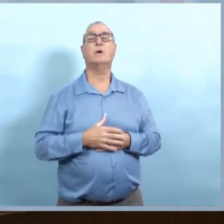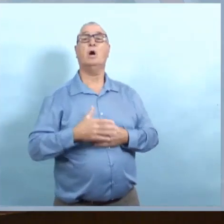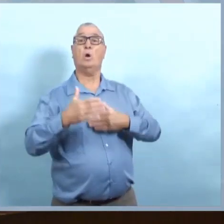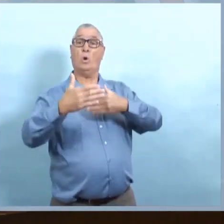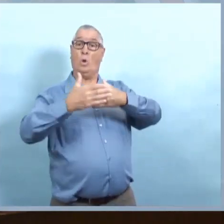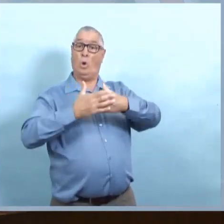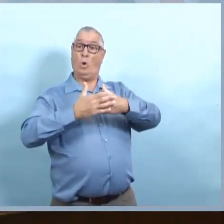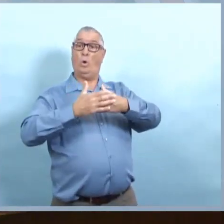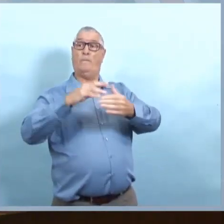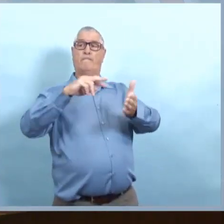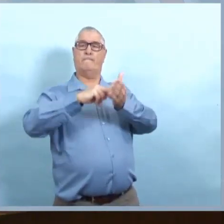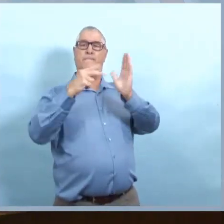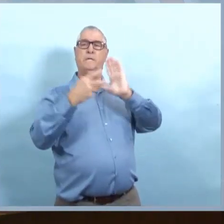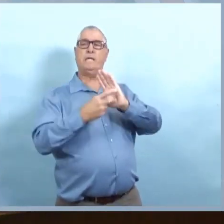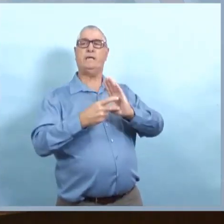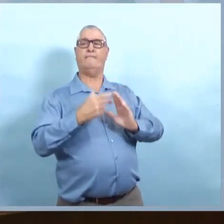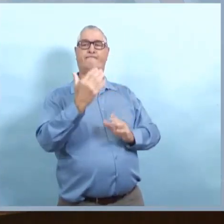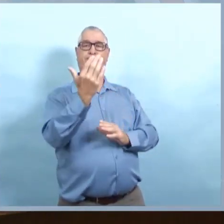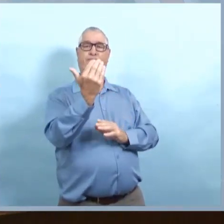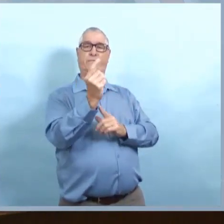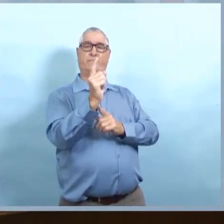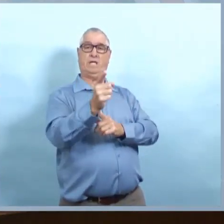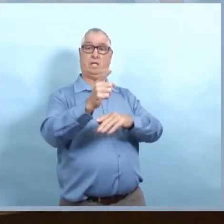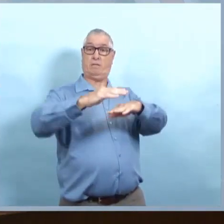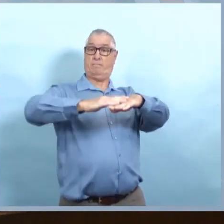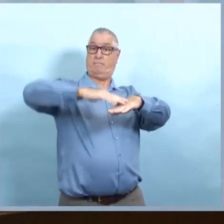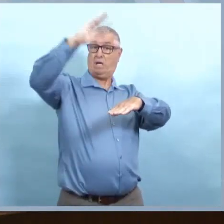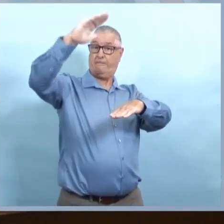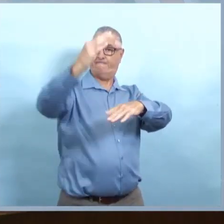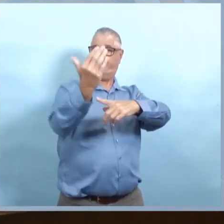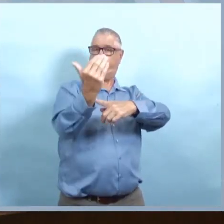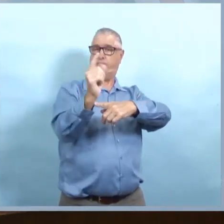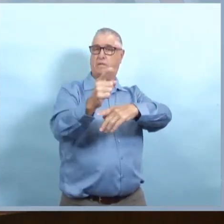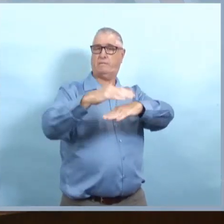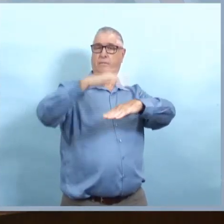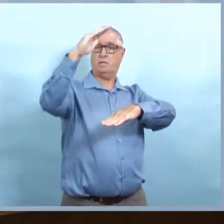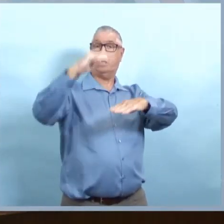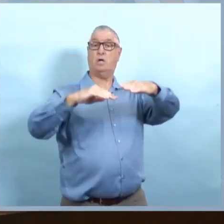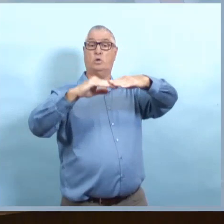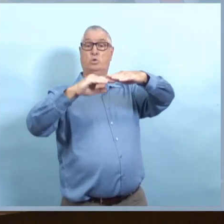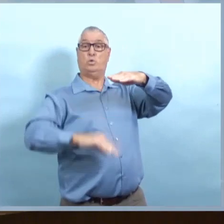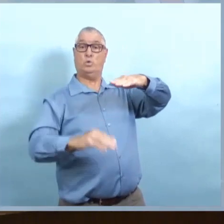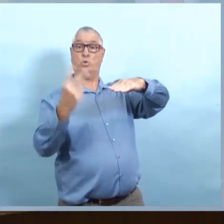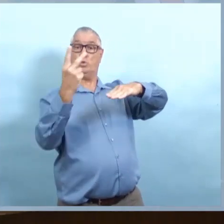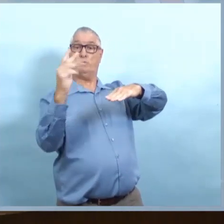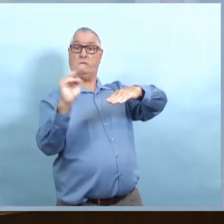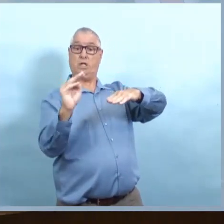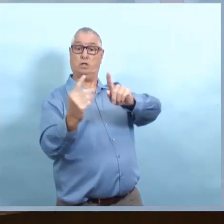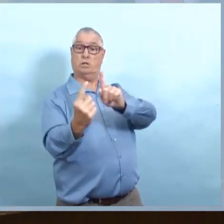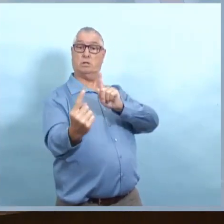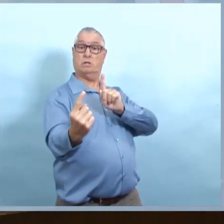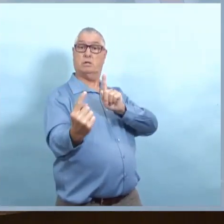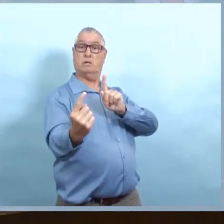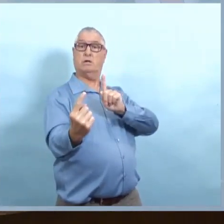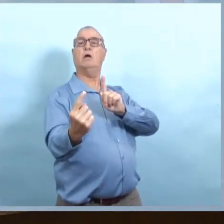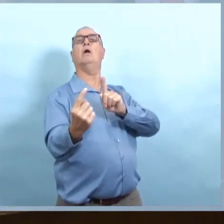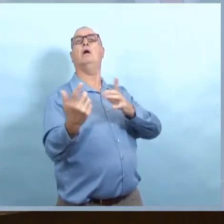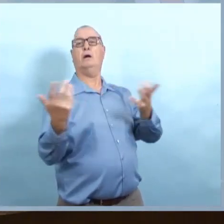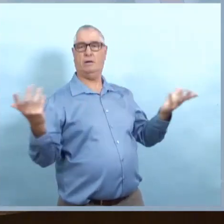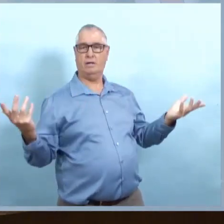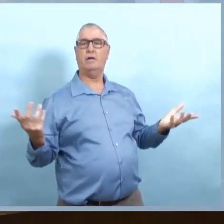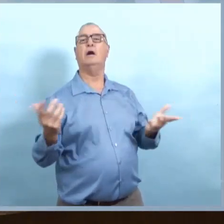une cohorte scolaire est un contact à une personne qui est déclarée positive. Donc, les contacts proches